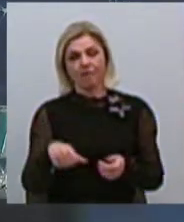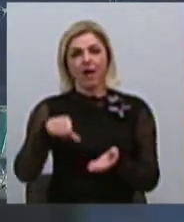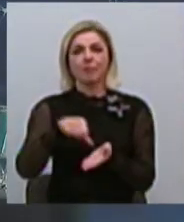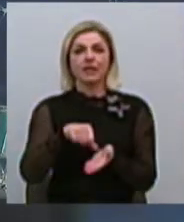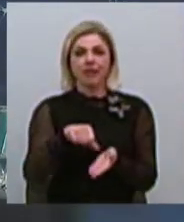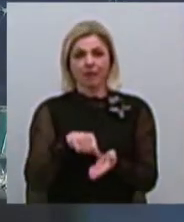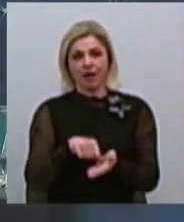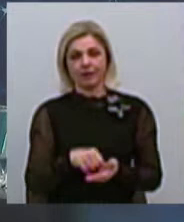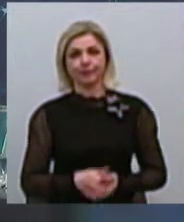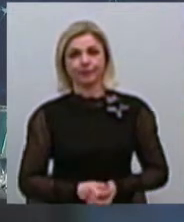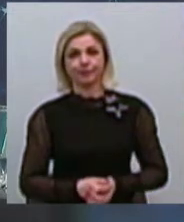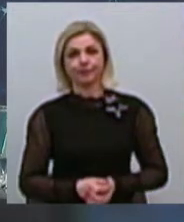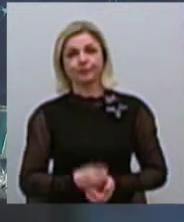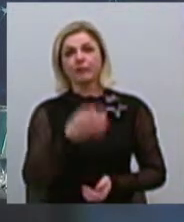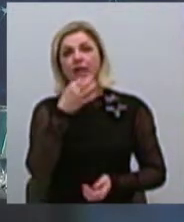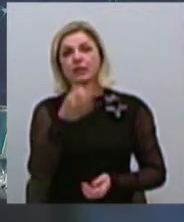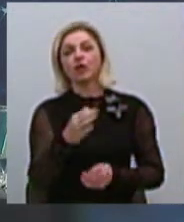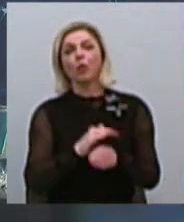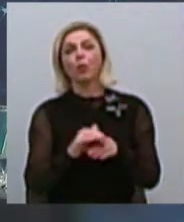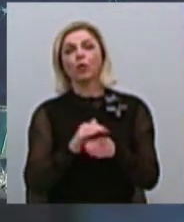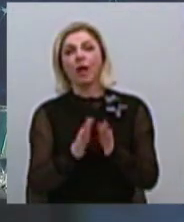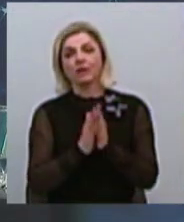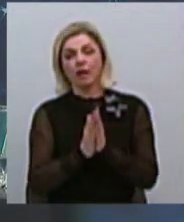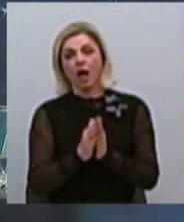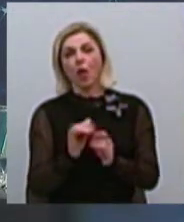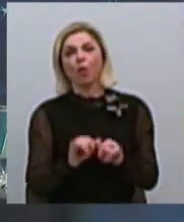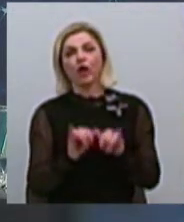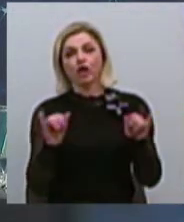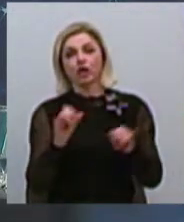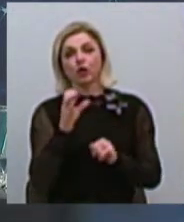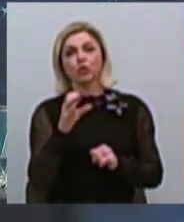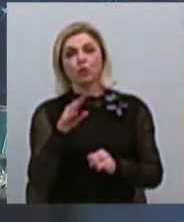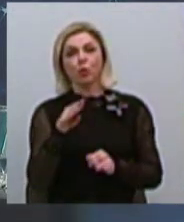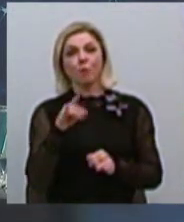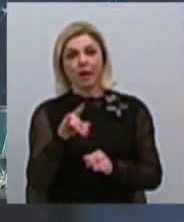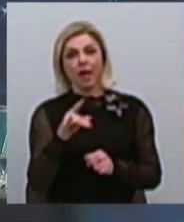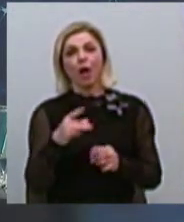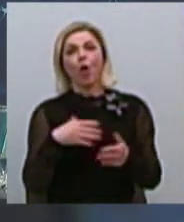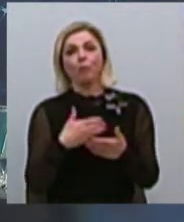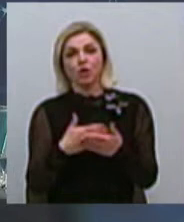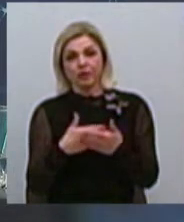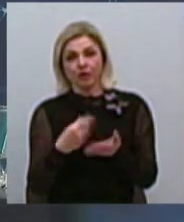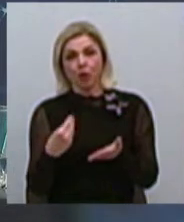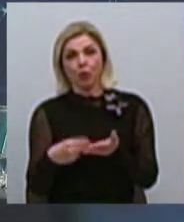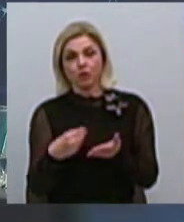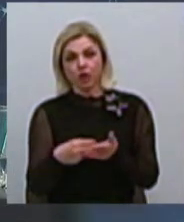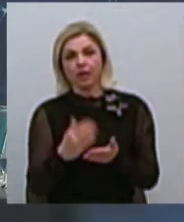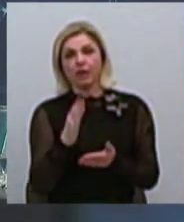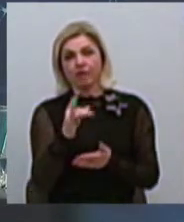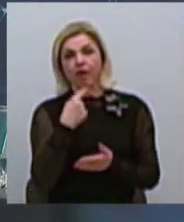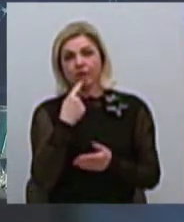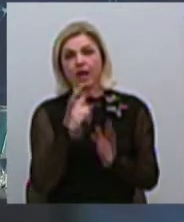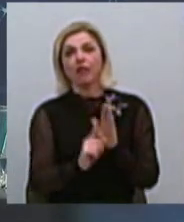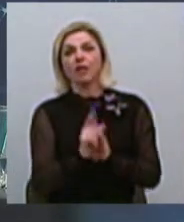совету. А скажіть, будь ласка, збільшення суми на реалізацію громадського бюджету ви сказали, що почали з 10